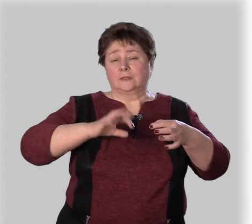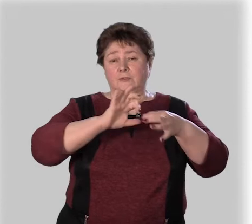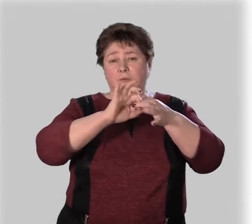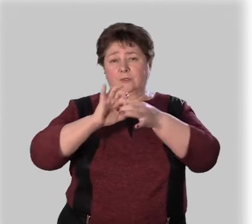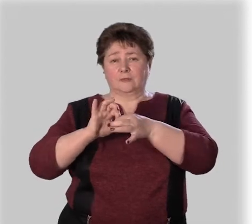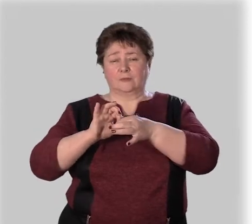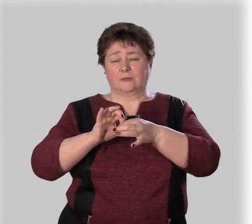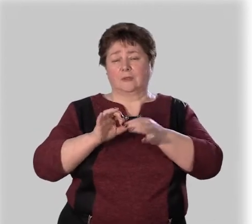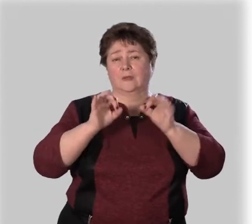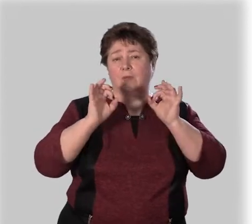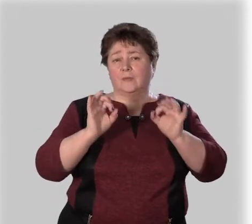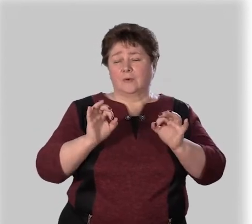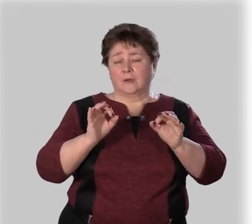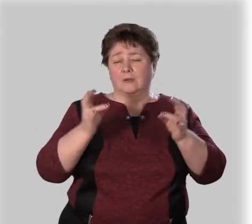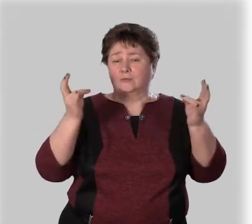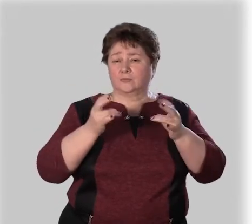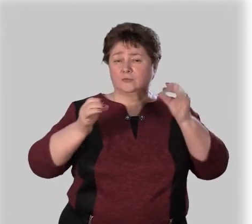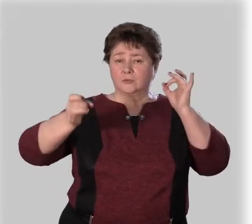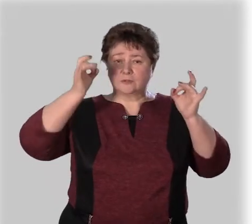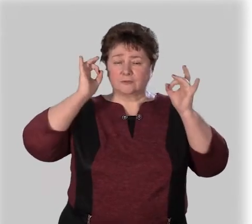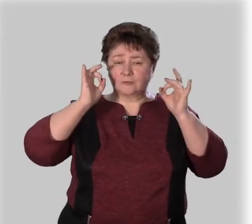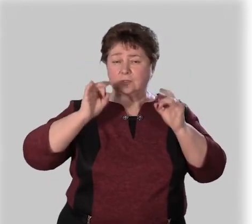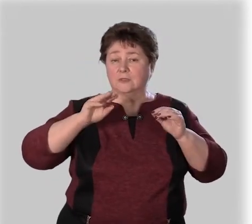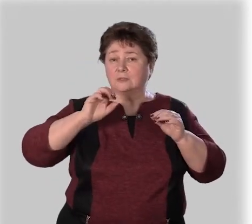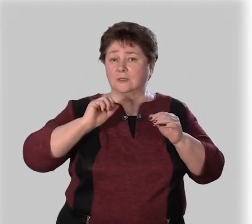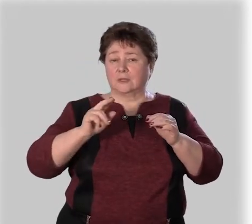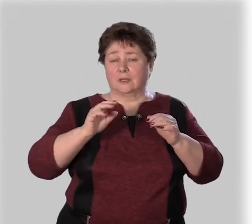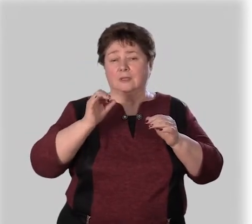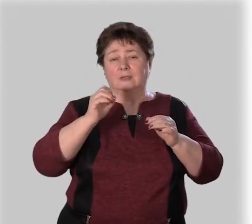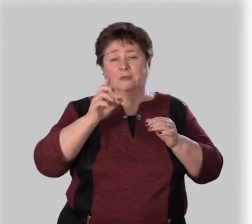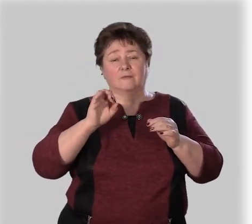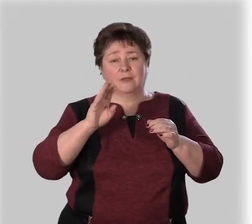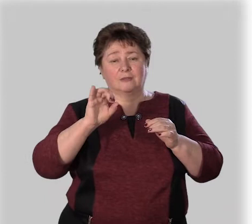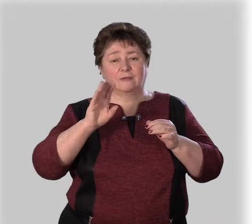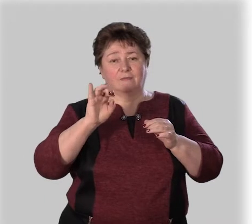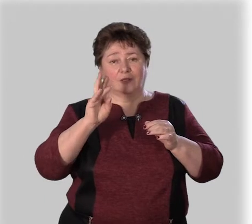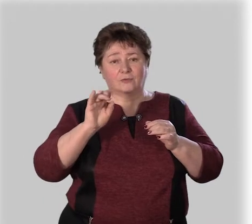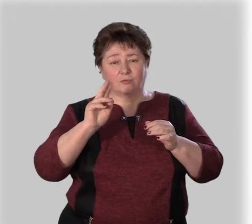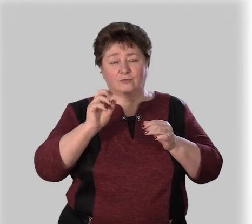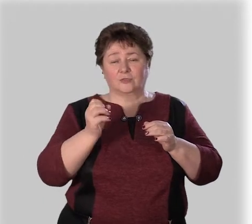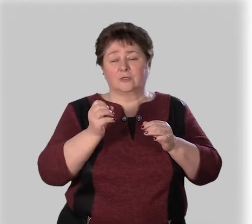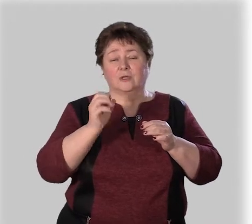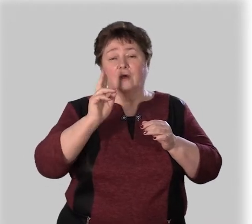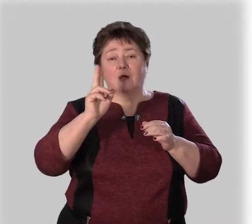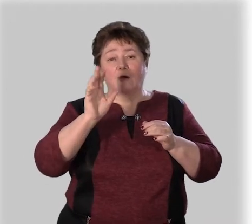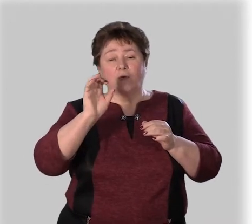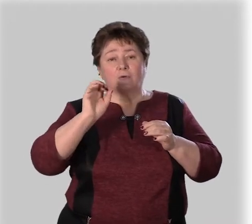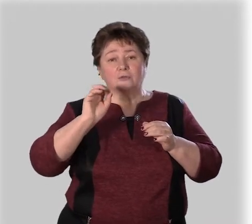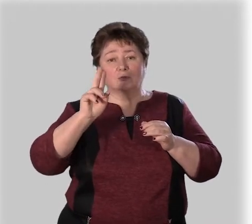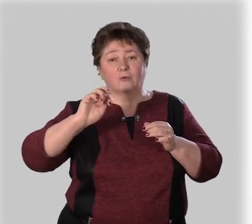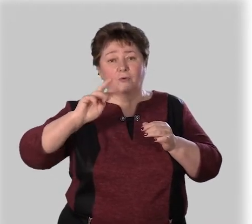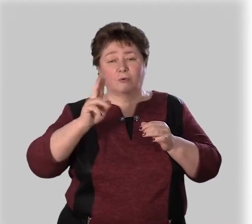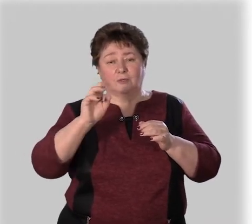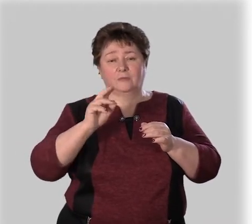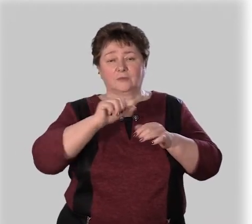Следующее предложение правильно должно звучать так. Иван Иванович, ко скольким